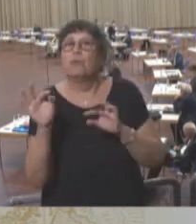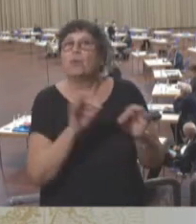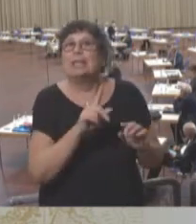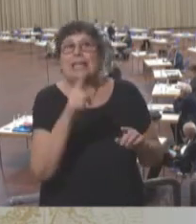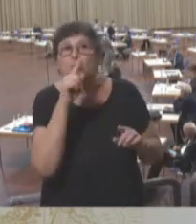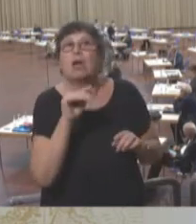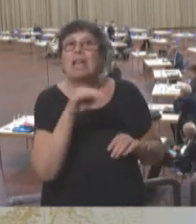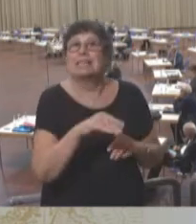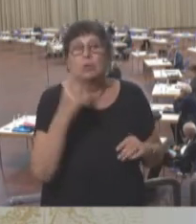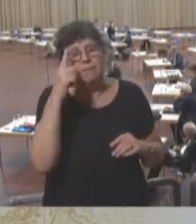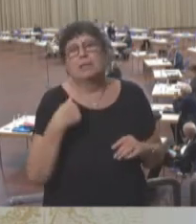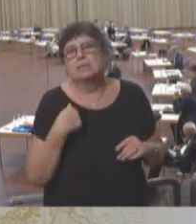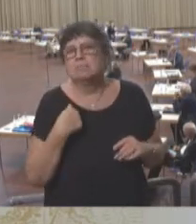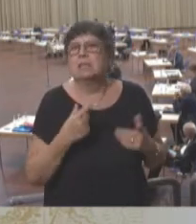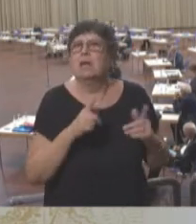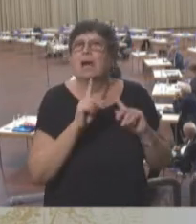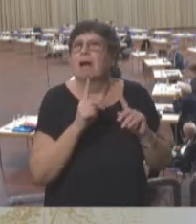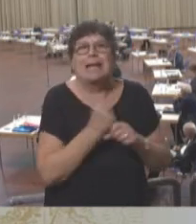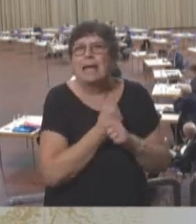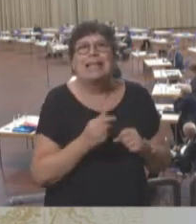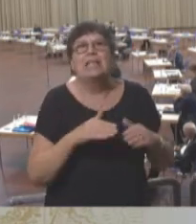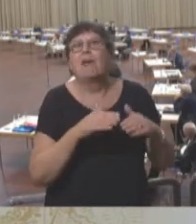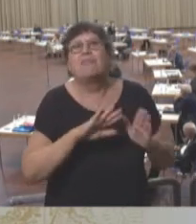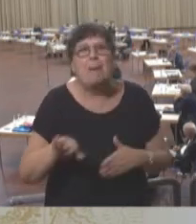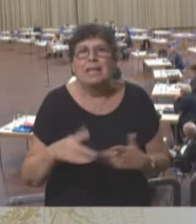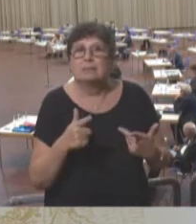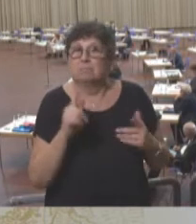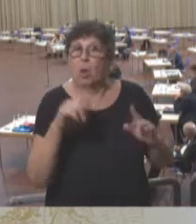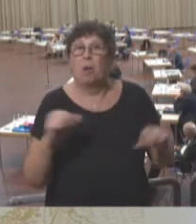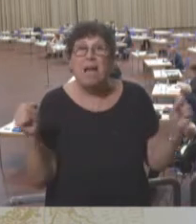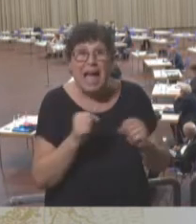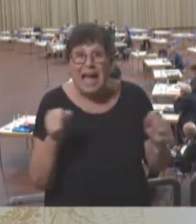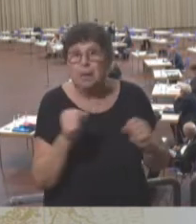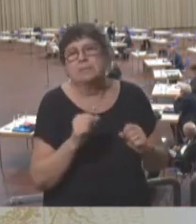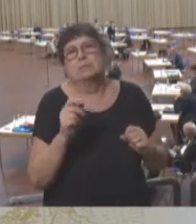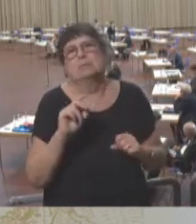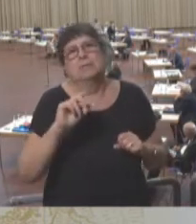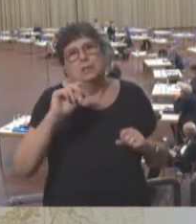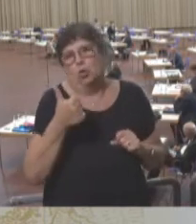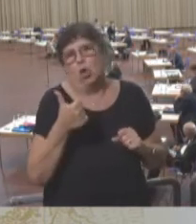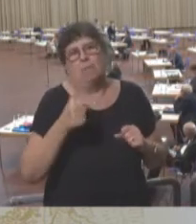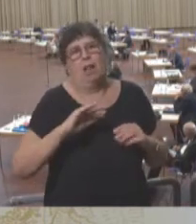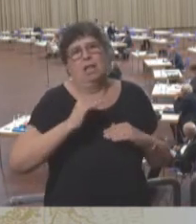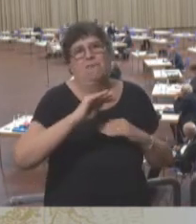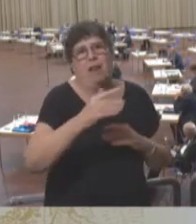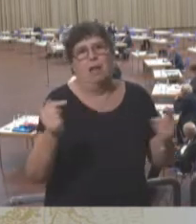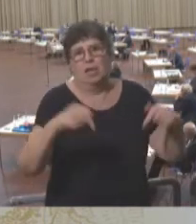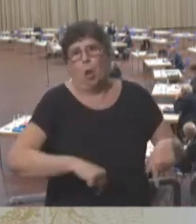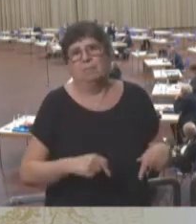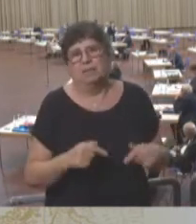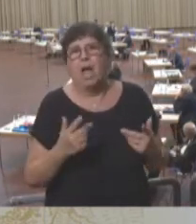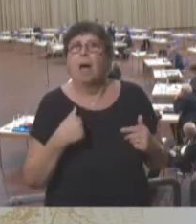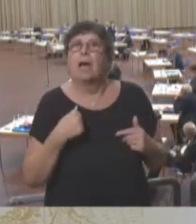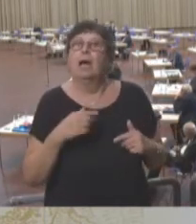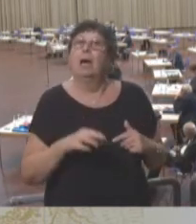ich sowieso, das wird nicht vermeidbar sein. Wir werden auch im Herbst eine weitere Welle erleben. Ich bin aber froh, dass die